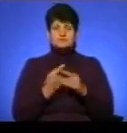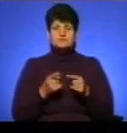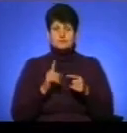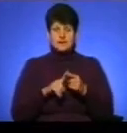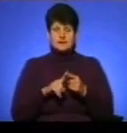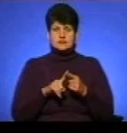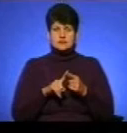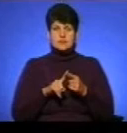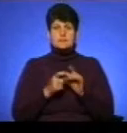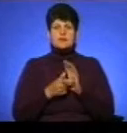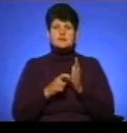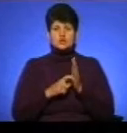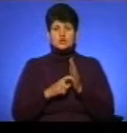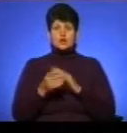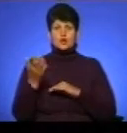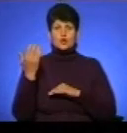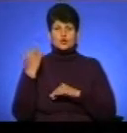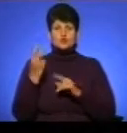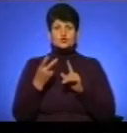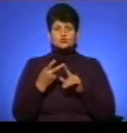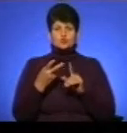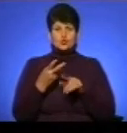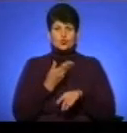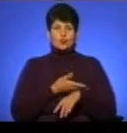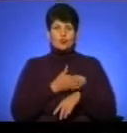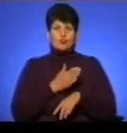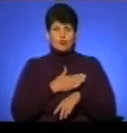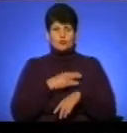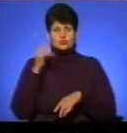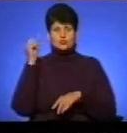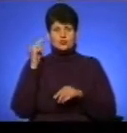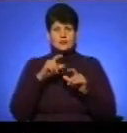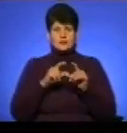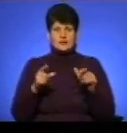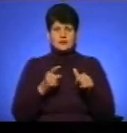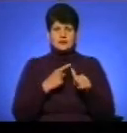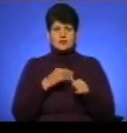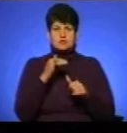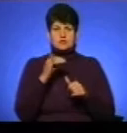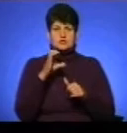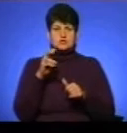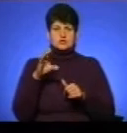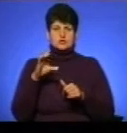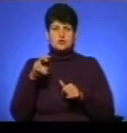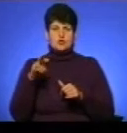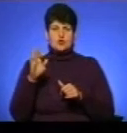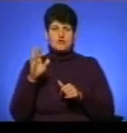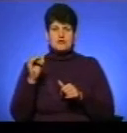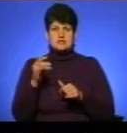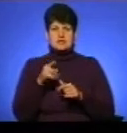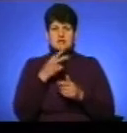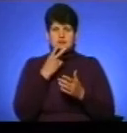приміщення колишньої, другої польської гімназії імені Юліуша Словацького. Зараз ви бачите